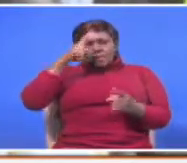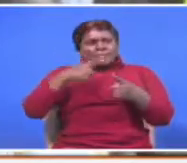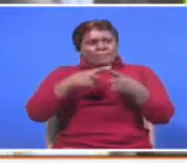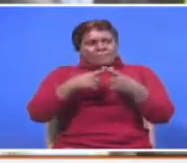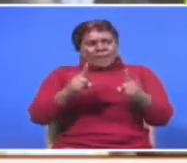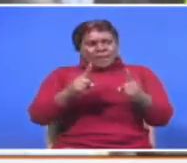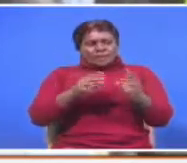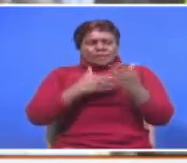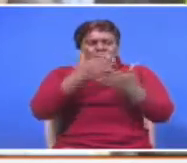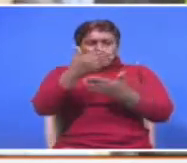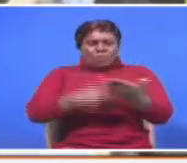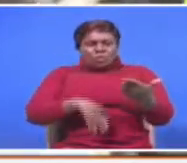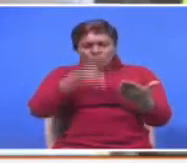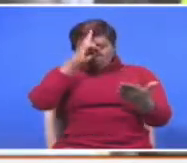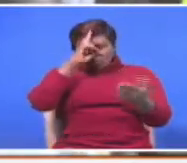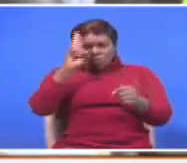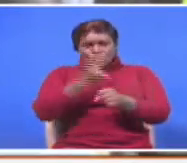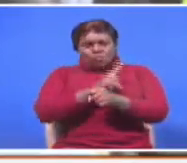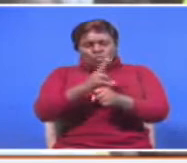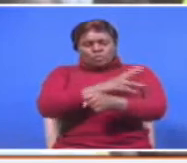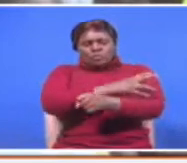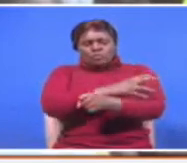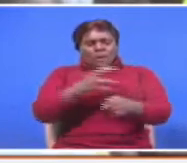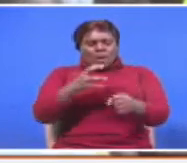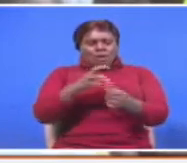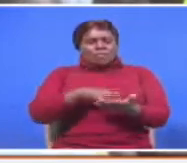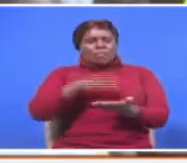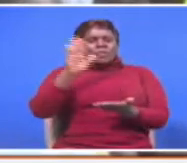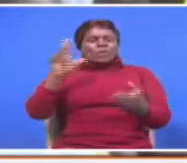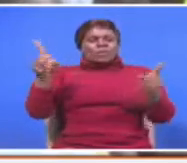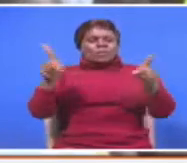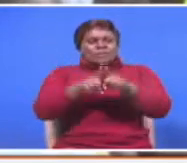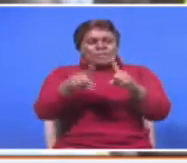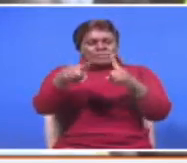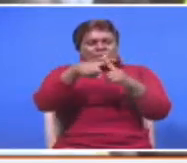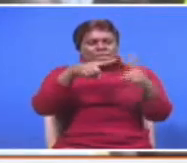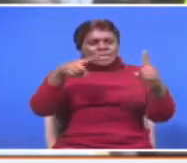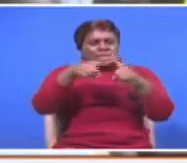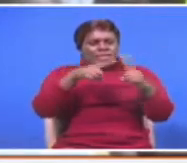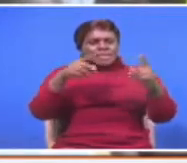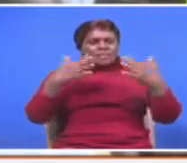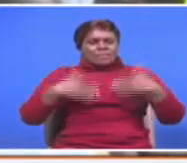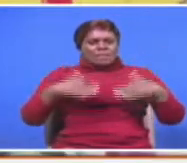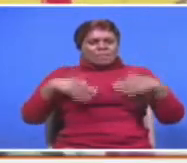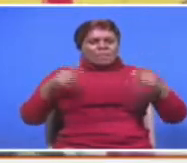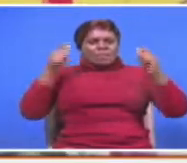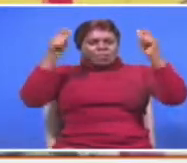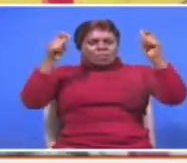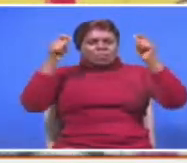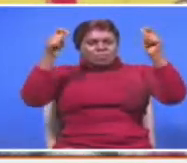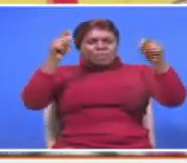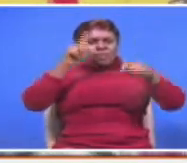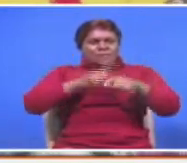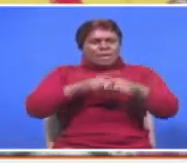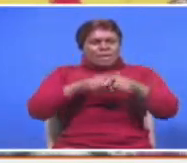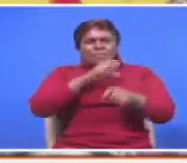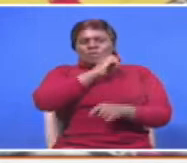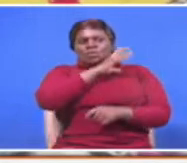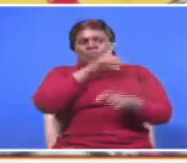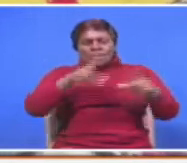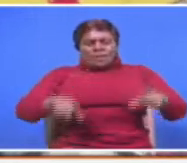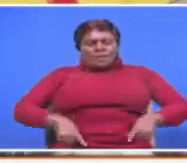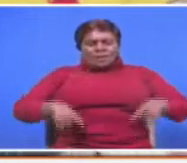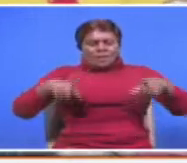report za polisi, kutumia nguvu kupita kiasi, na hata kuwa uwa waandamanaji, wakatu wa maandamano ya kulalamikia